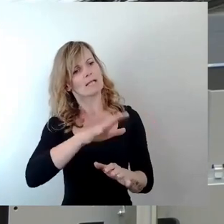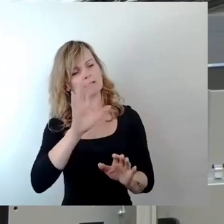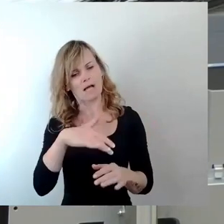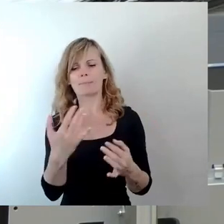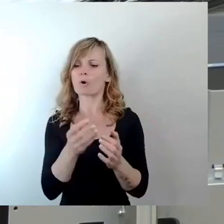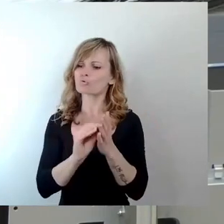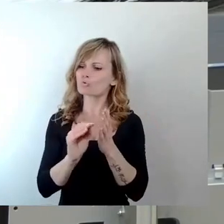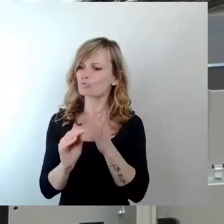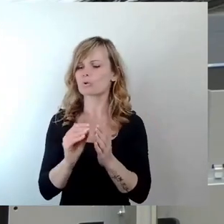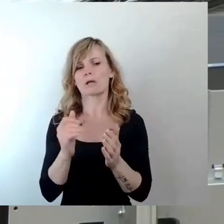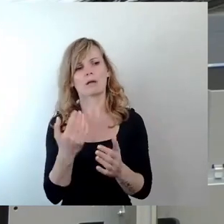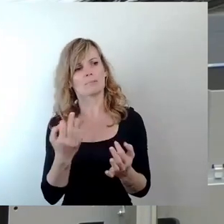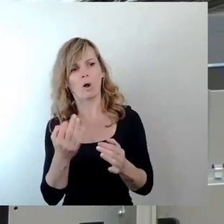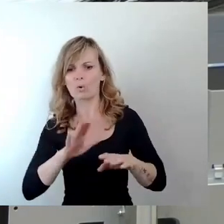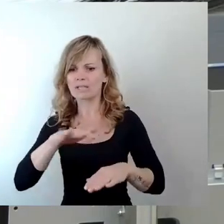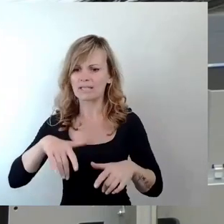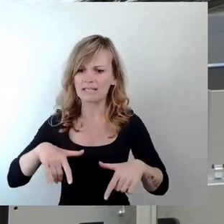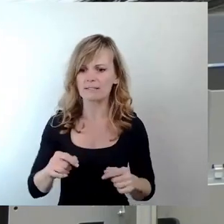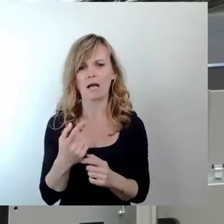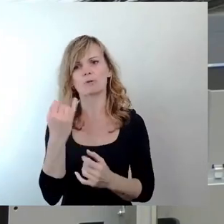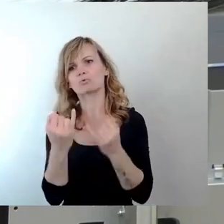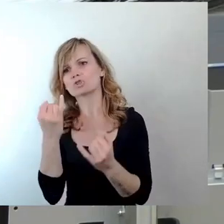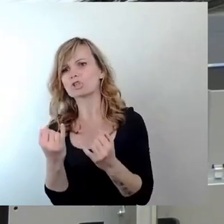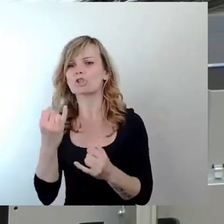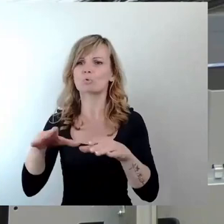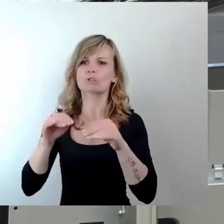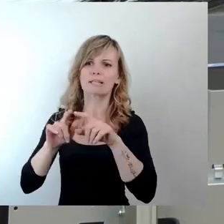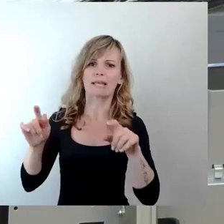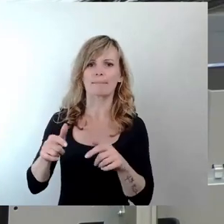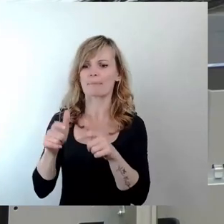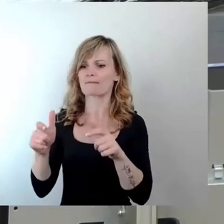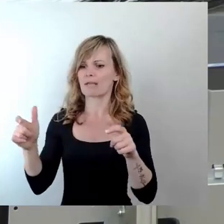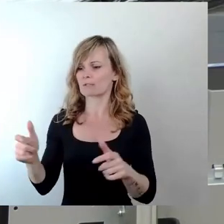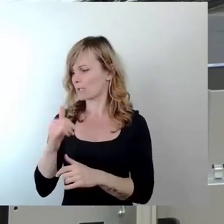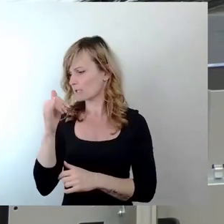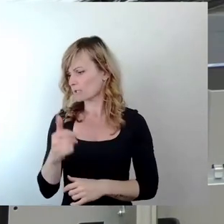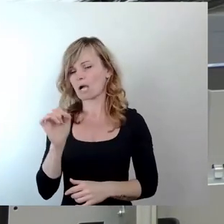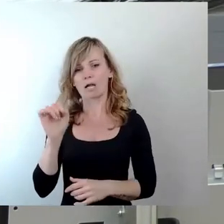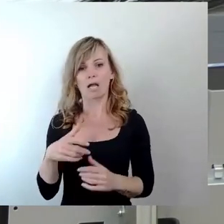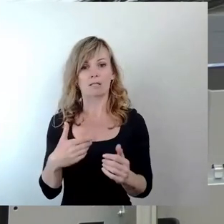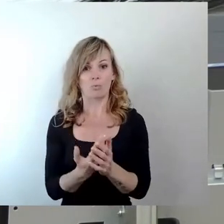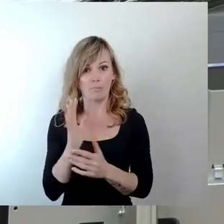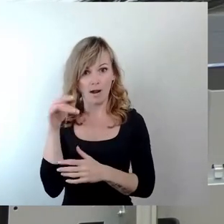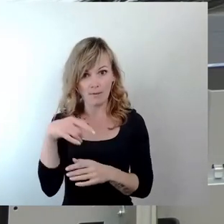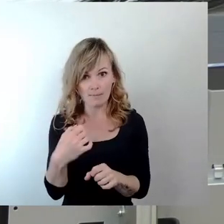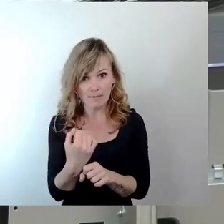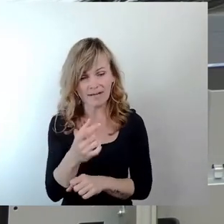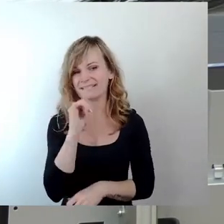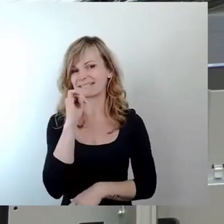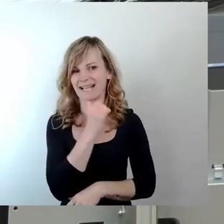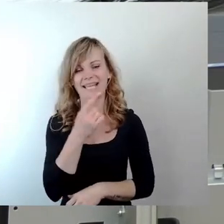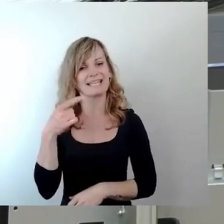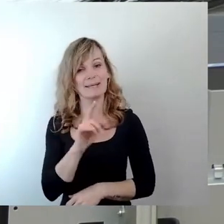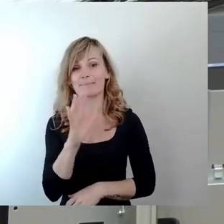brauchen eine Kita, das Industrieunternehmen möchte sich irgendwie erweitern. Ja, können wir nicht im Park? Nein, man kann nicht im Park,